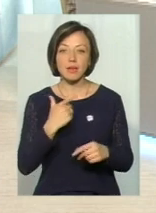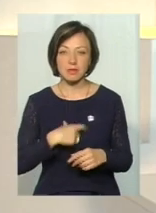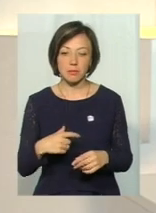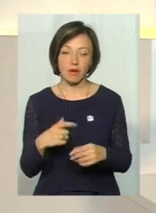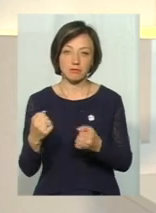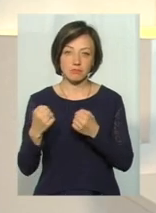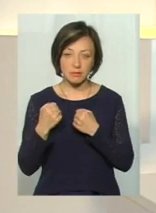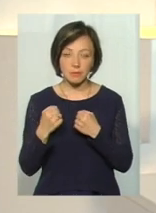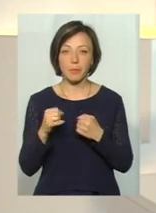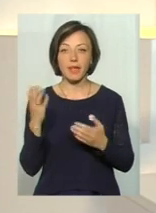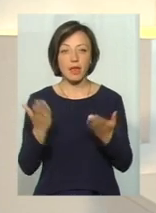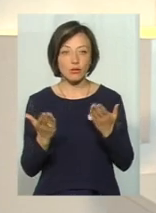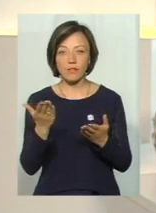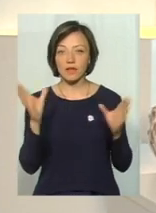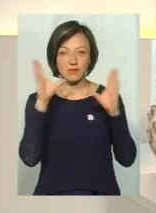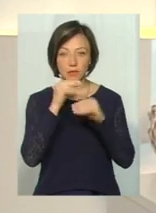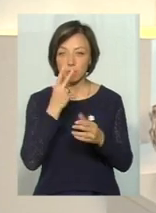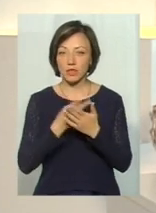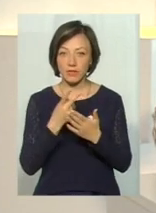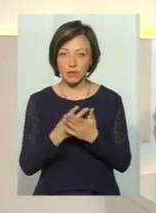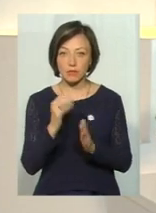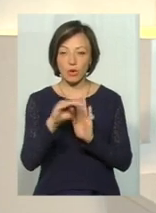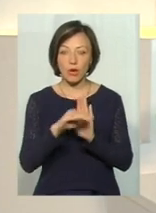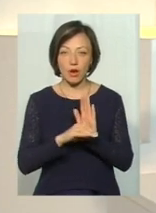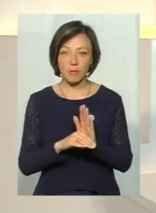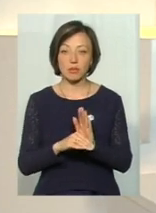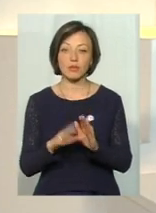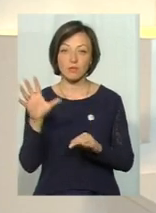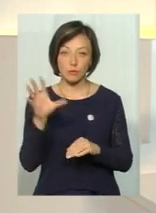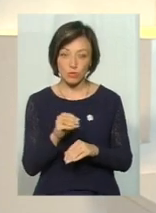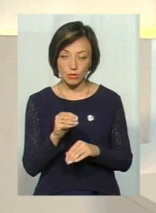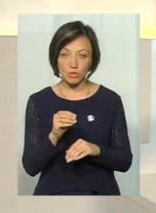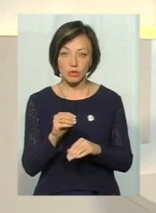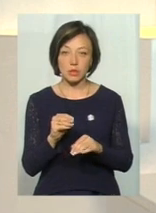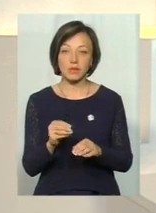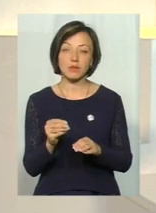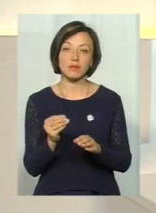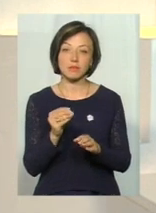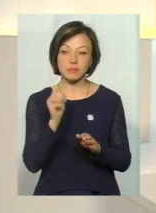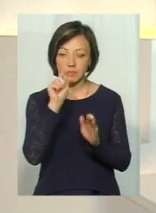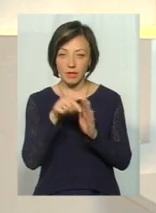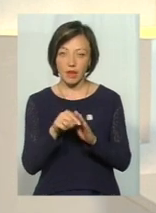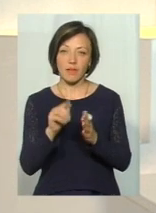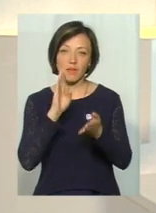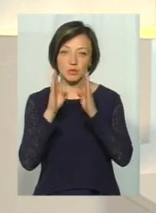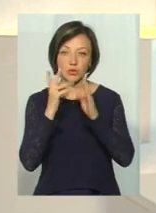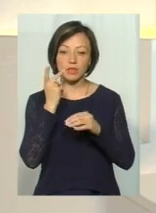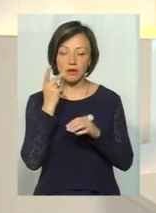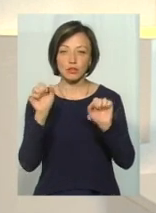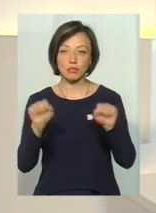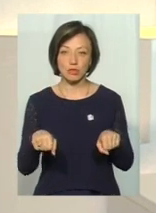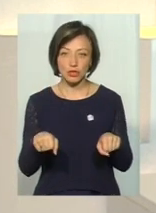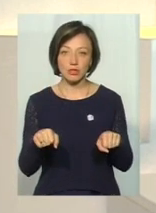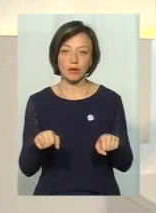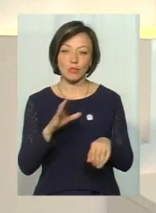уберегти. Якщо ви не встигли подивитись передачу усю, тому заходьте у соцмережі Фейсбук і завжди зможете